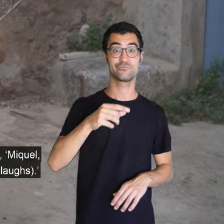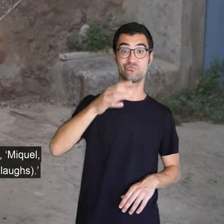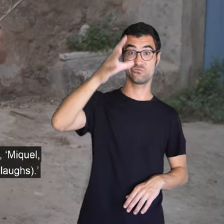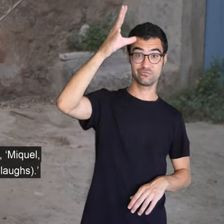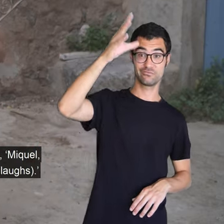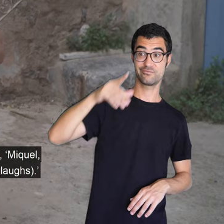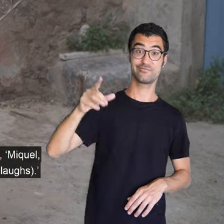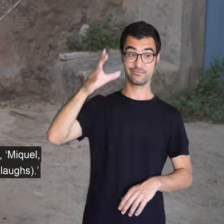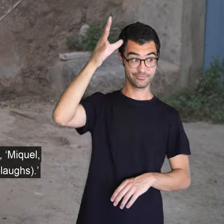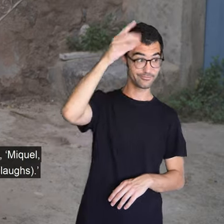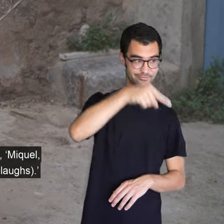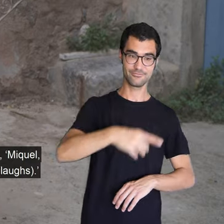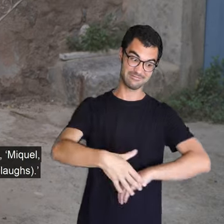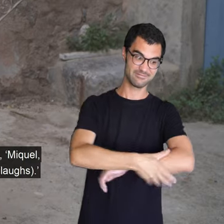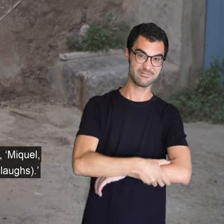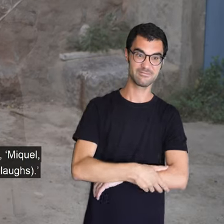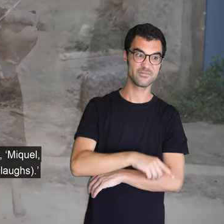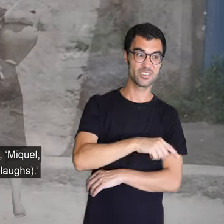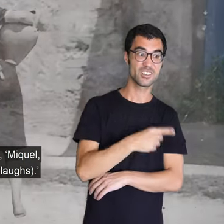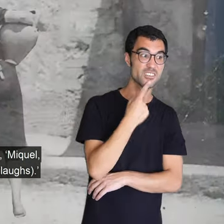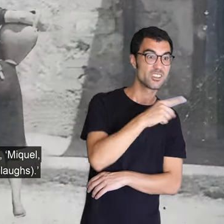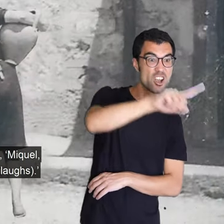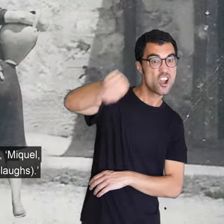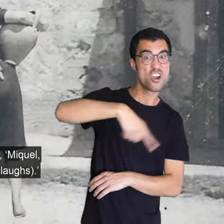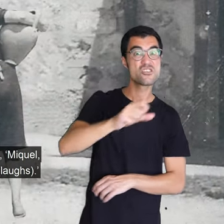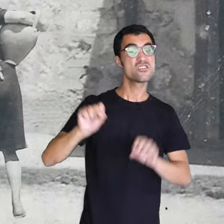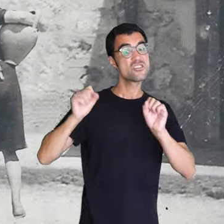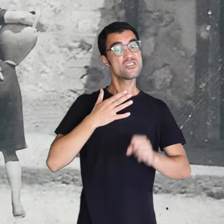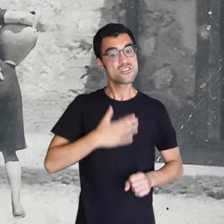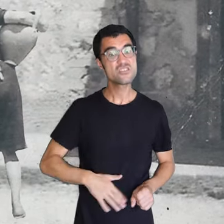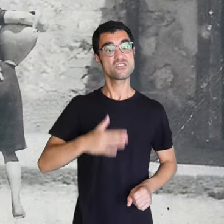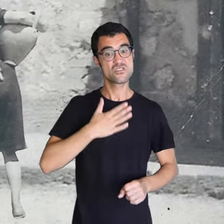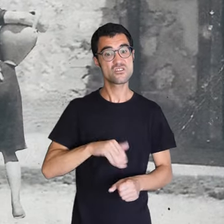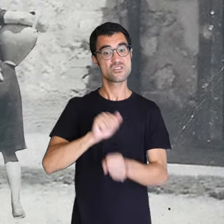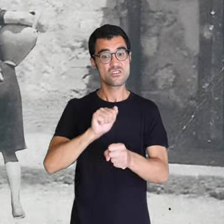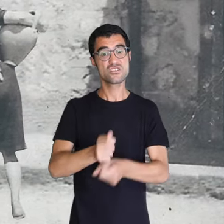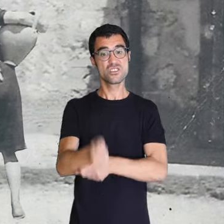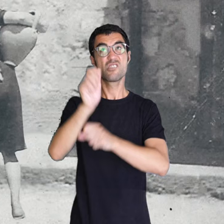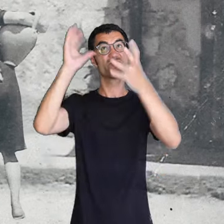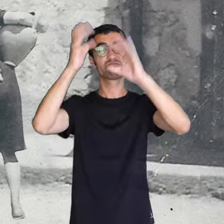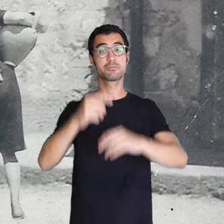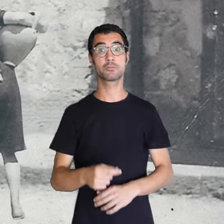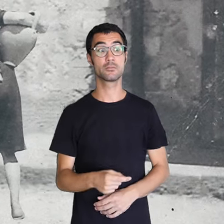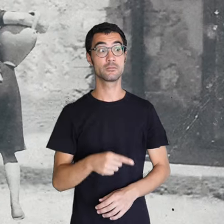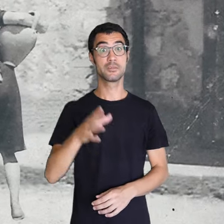em faig el loco per no anar a mi. jo faig